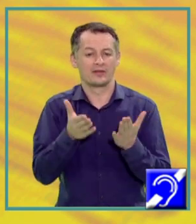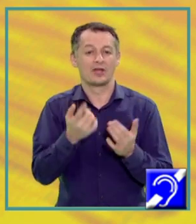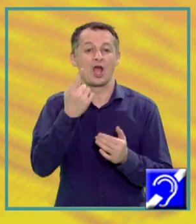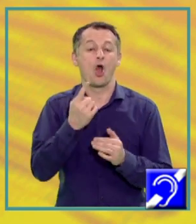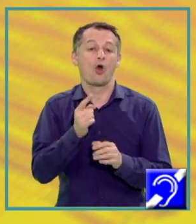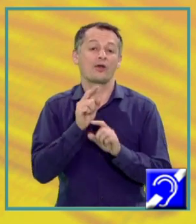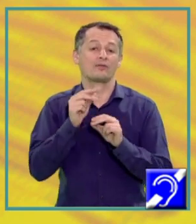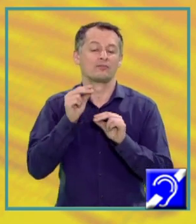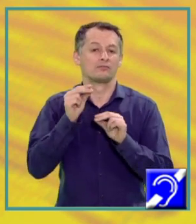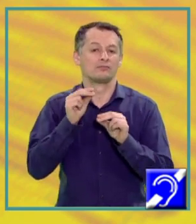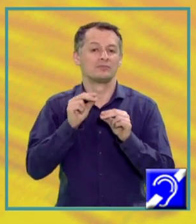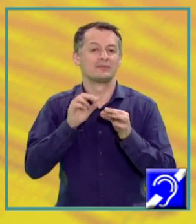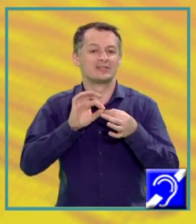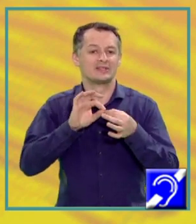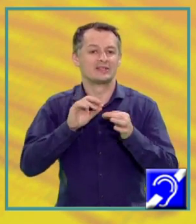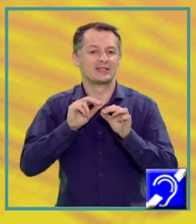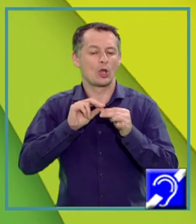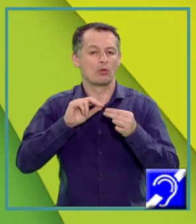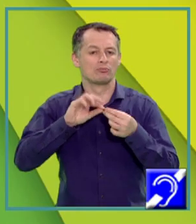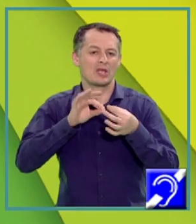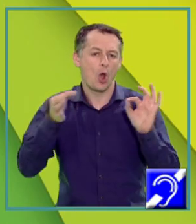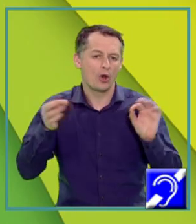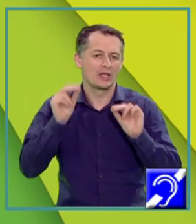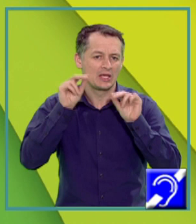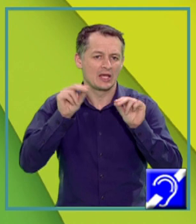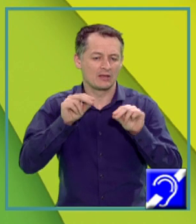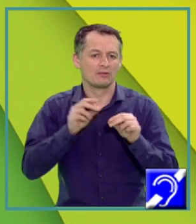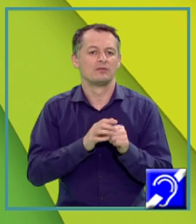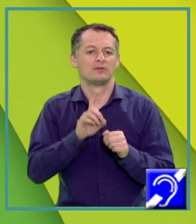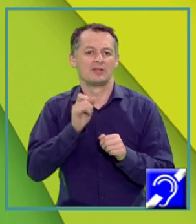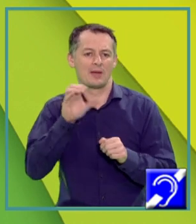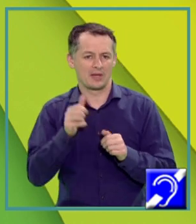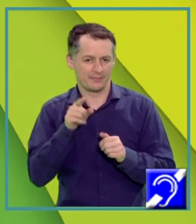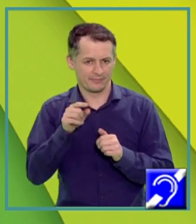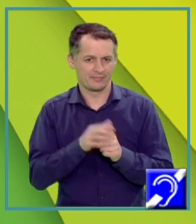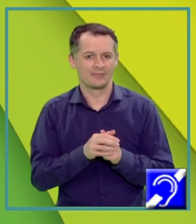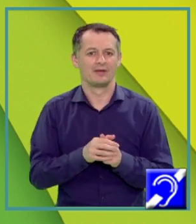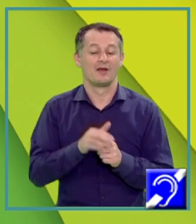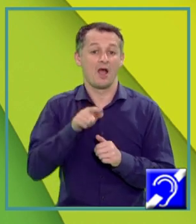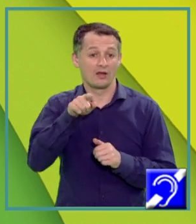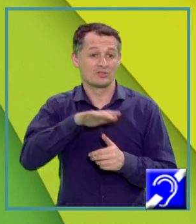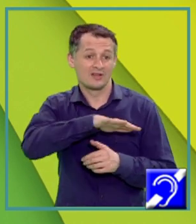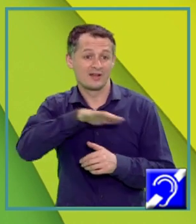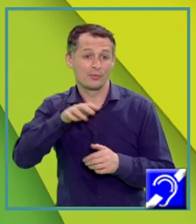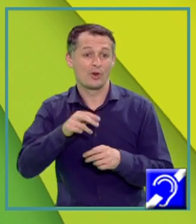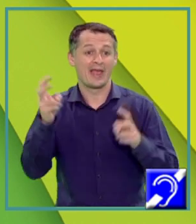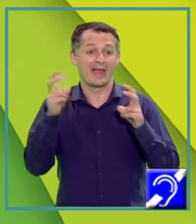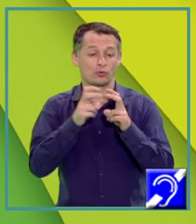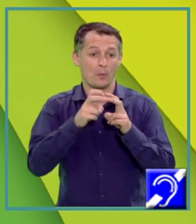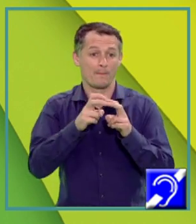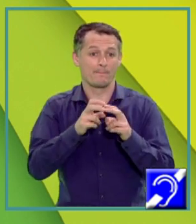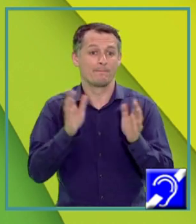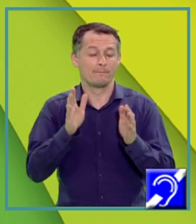dinamică a câmpului electromagnetic. În această lucrare, el arată că lumina este o undă